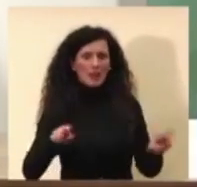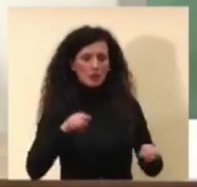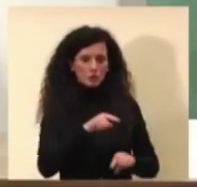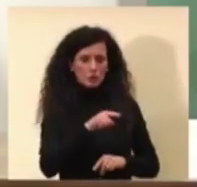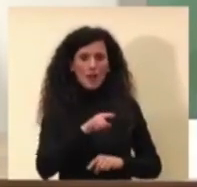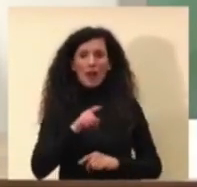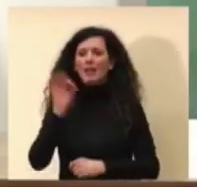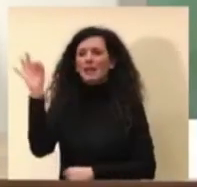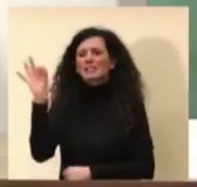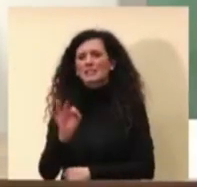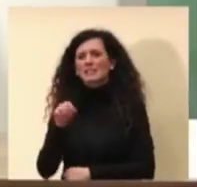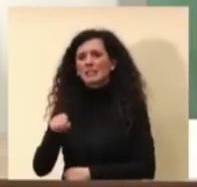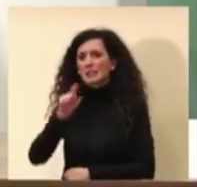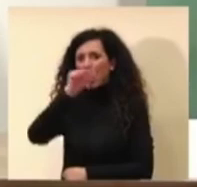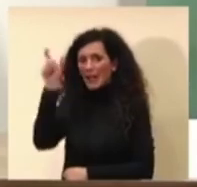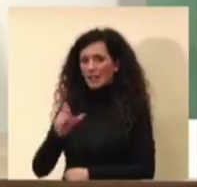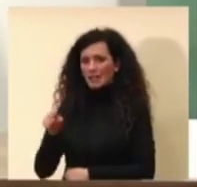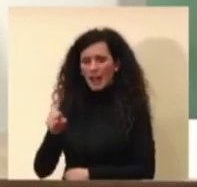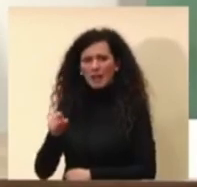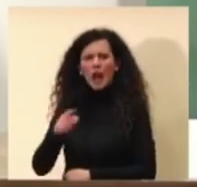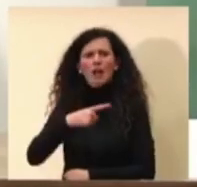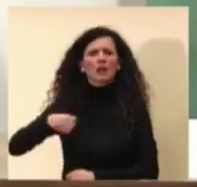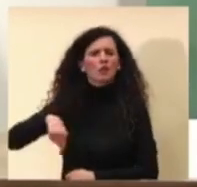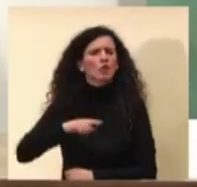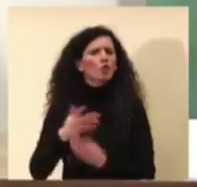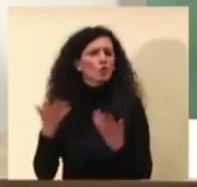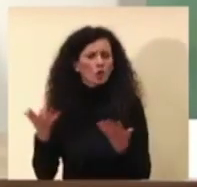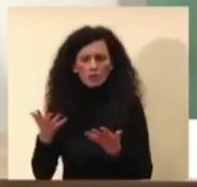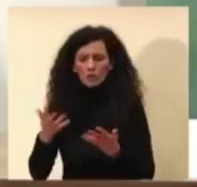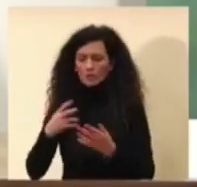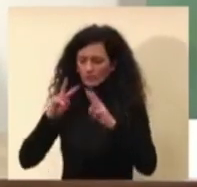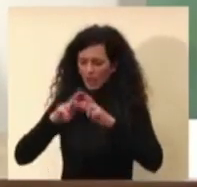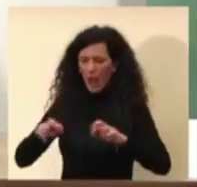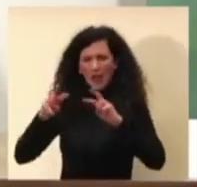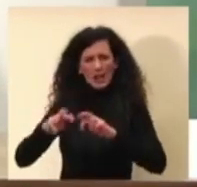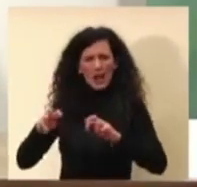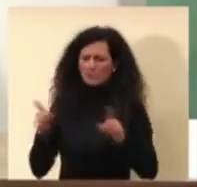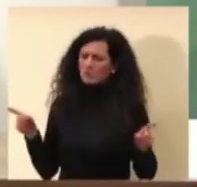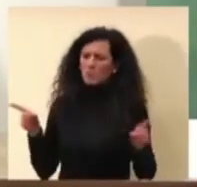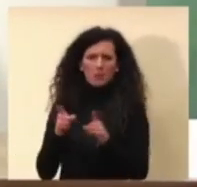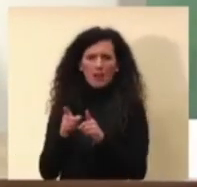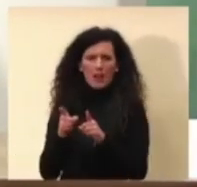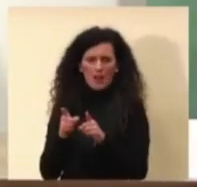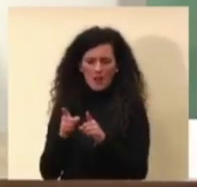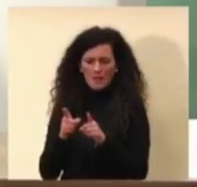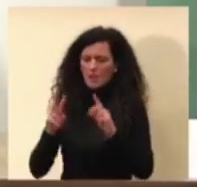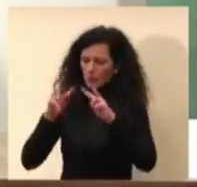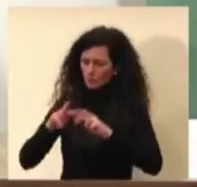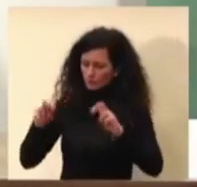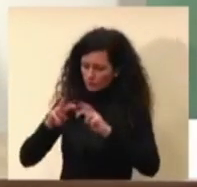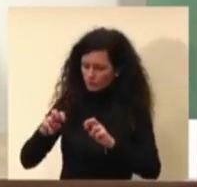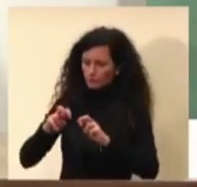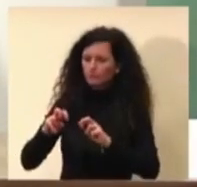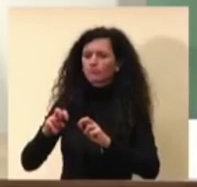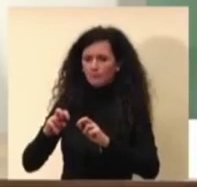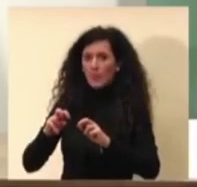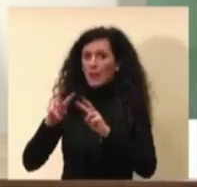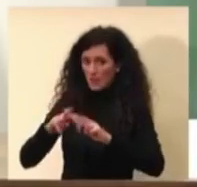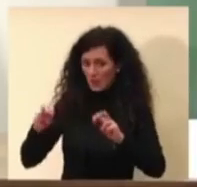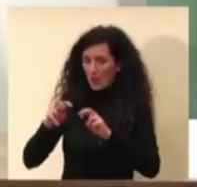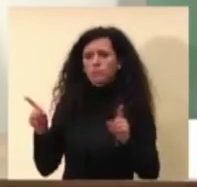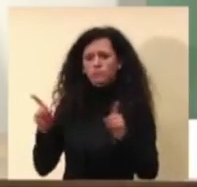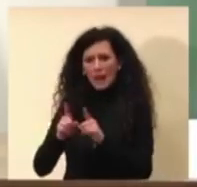abbiamo fatto una situazione una analisi breve sostanzialmente ma statisticamente significativa